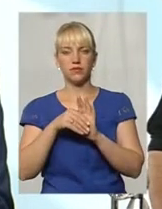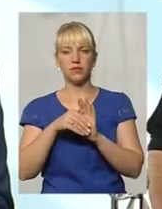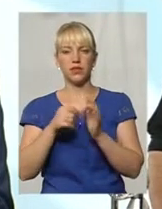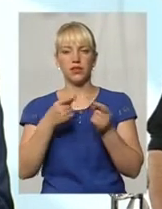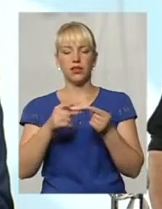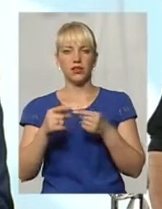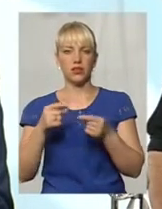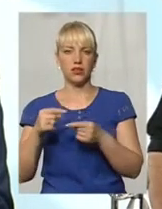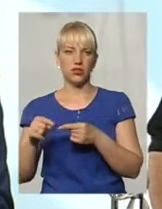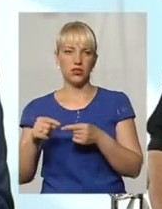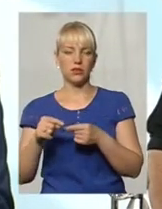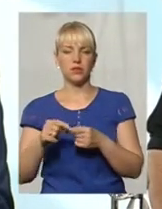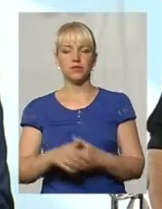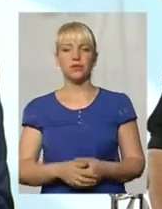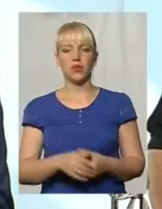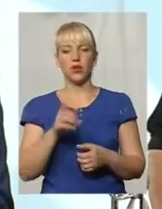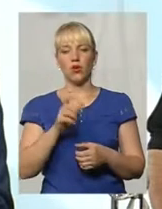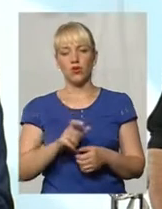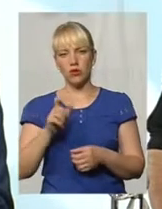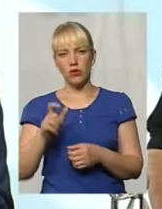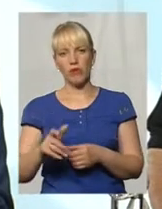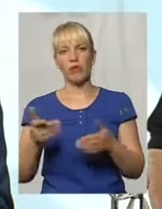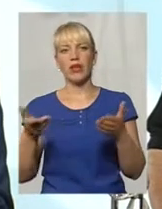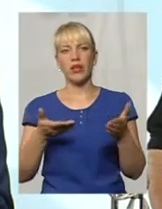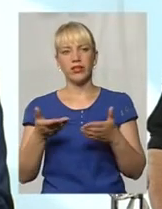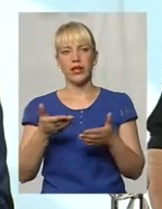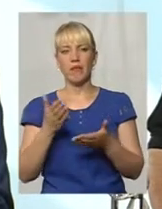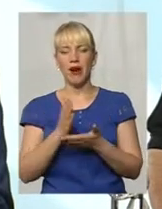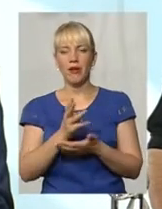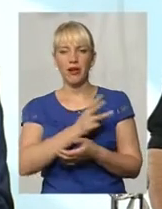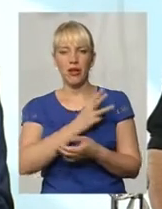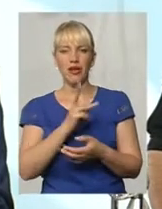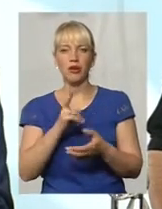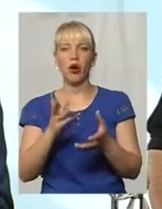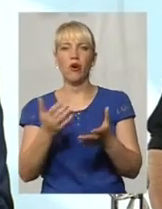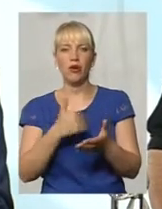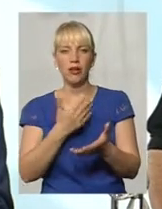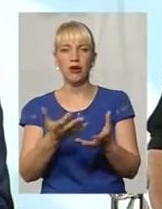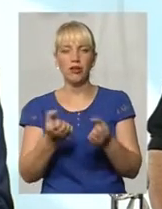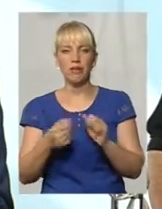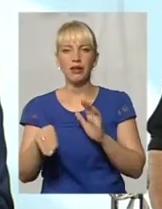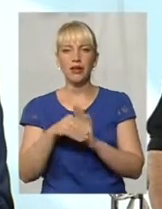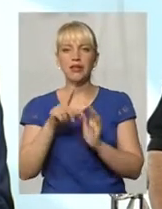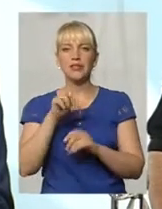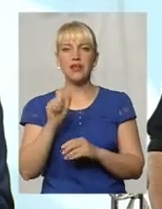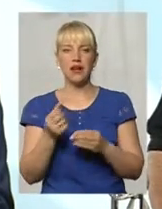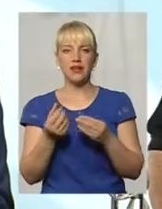Іншими не можуть сказати. Особами, які мають бажання отримати її за рахунок наших